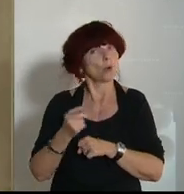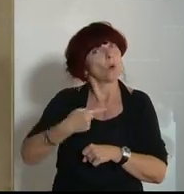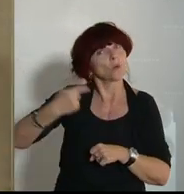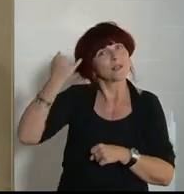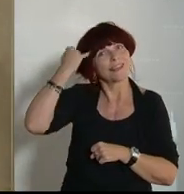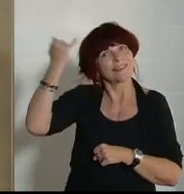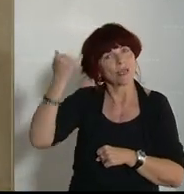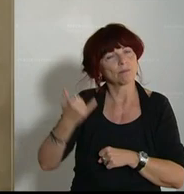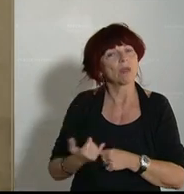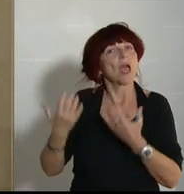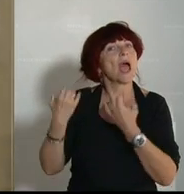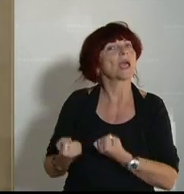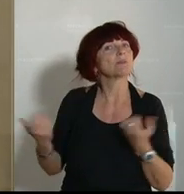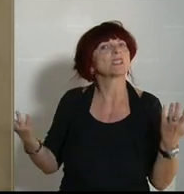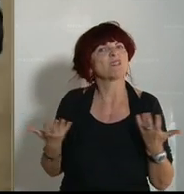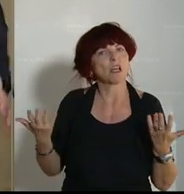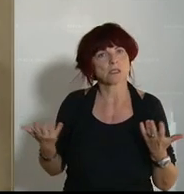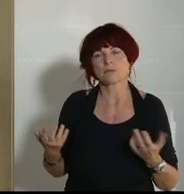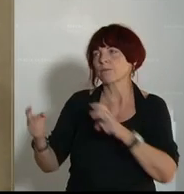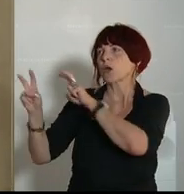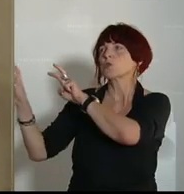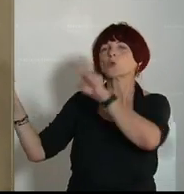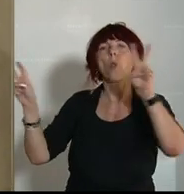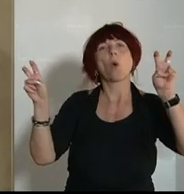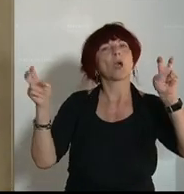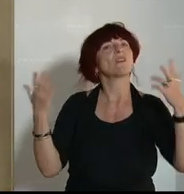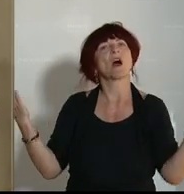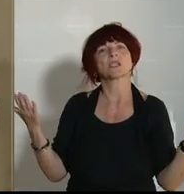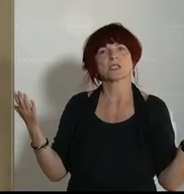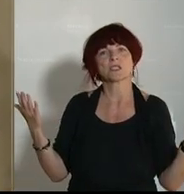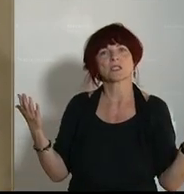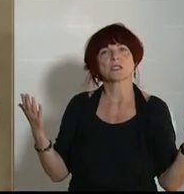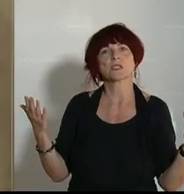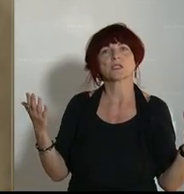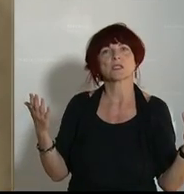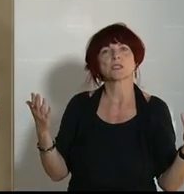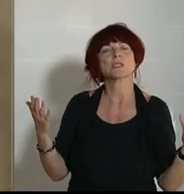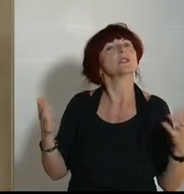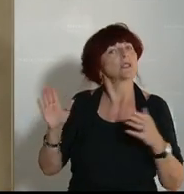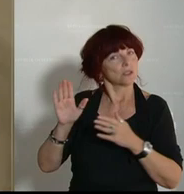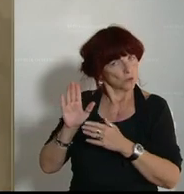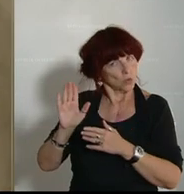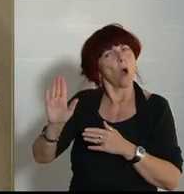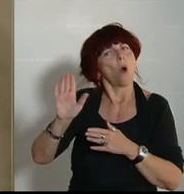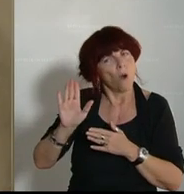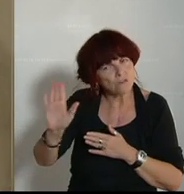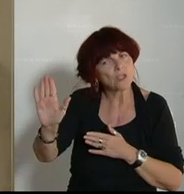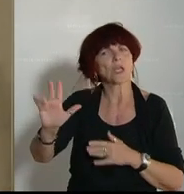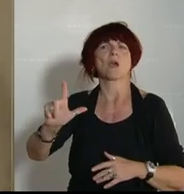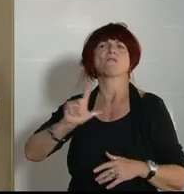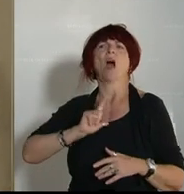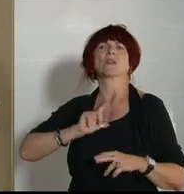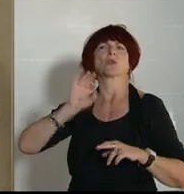Resultat aus? Wir haben einen Slogan, der lautet, auf dich wartet ein guter Sommer, dein